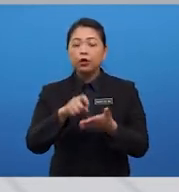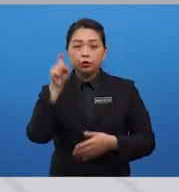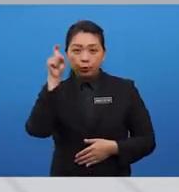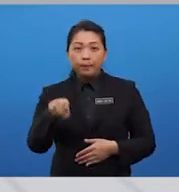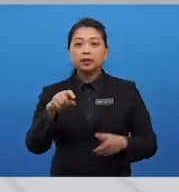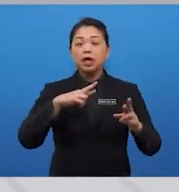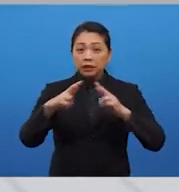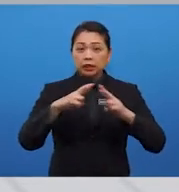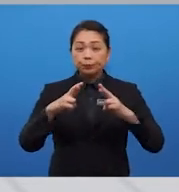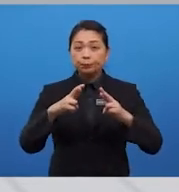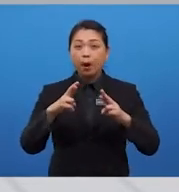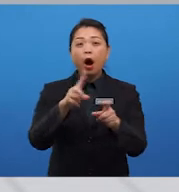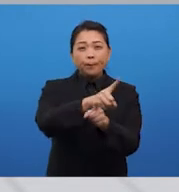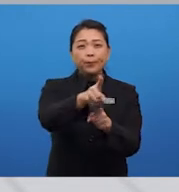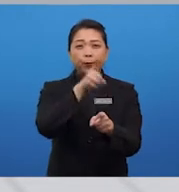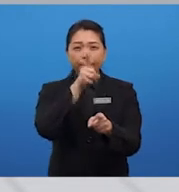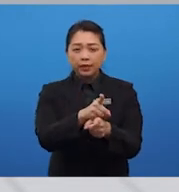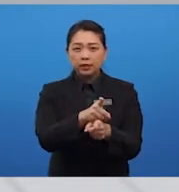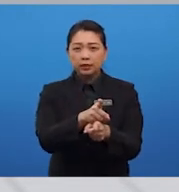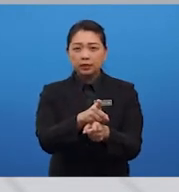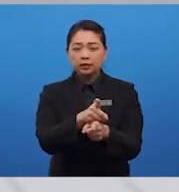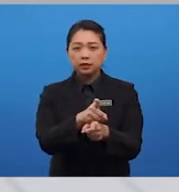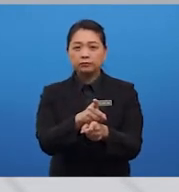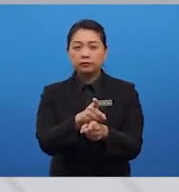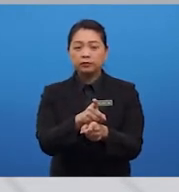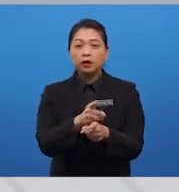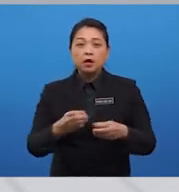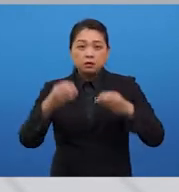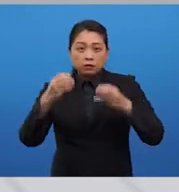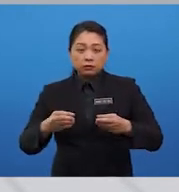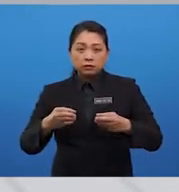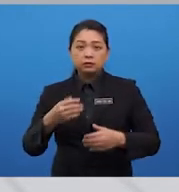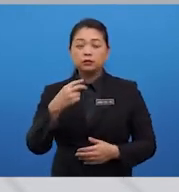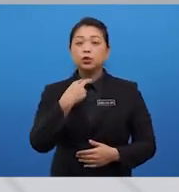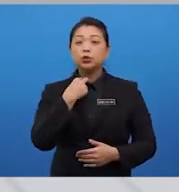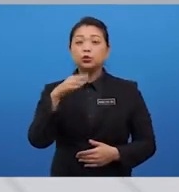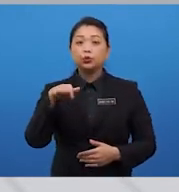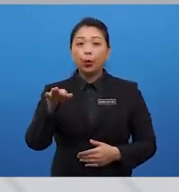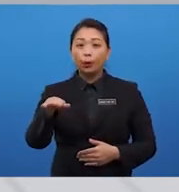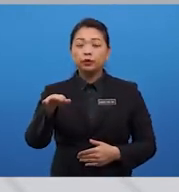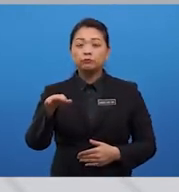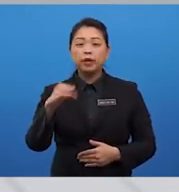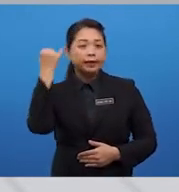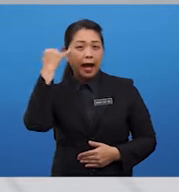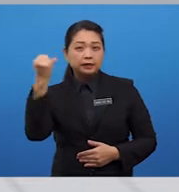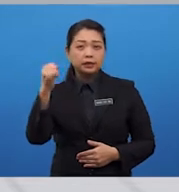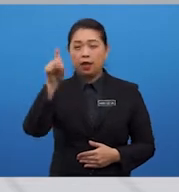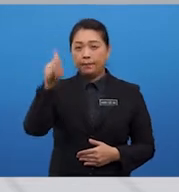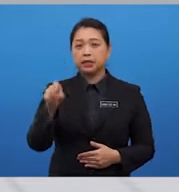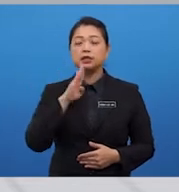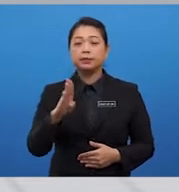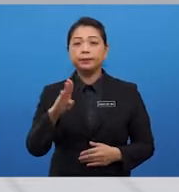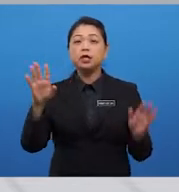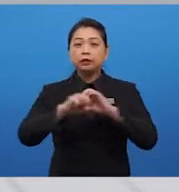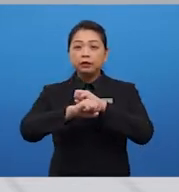appropriately, with clear stand, consistent tone, and development of ideas need to be clear,